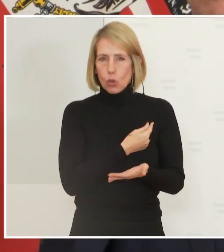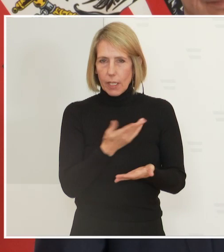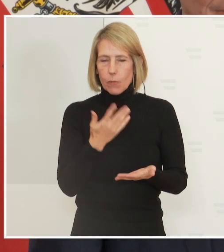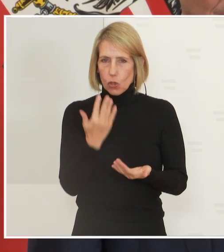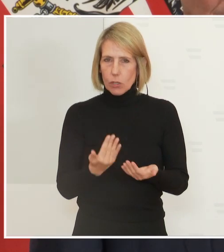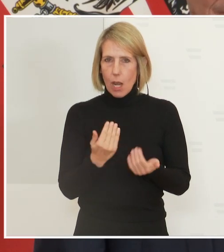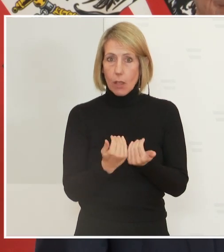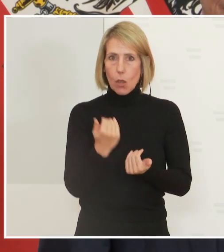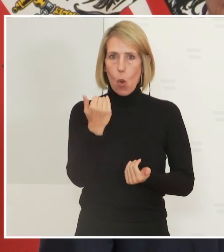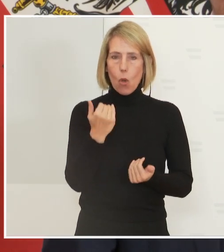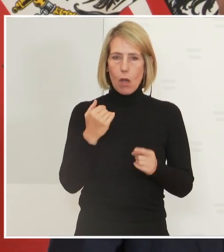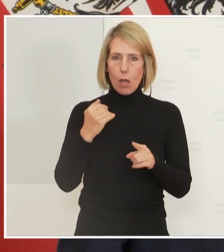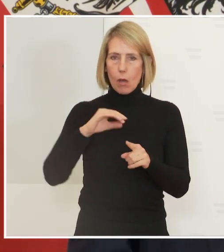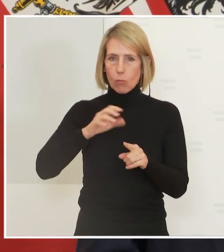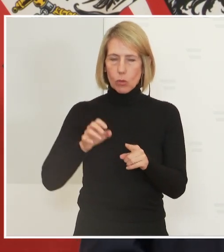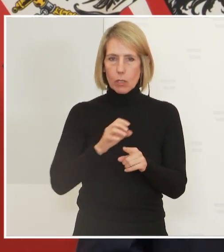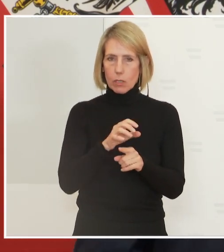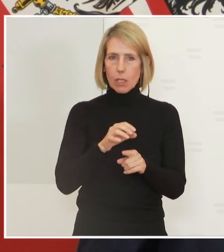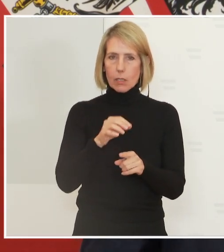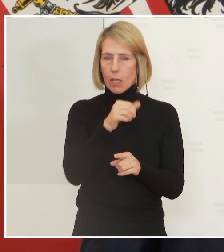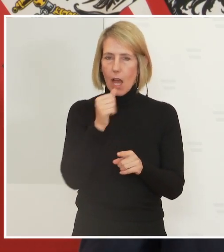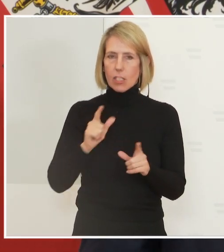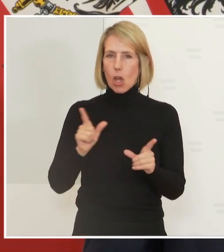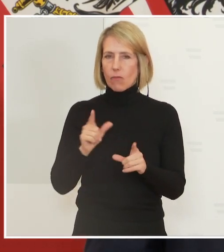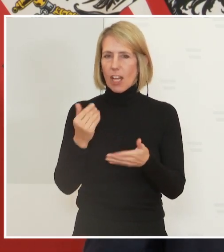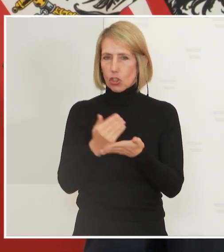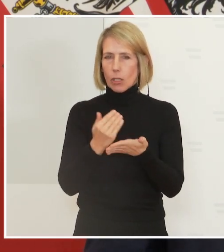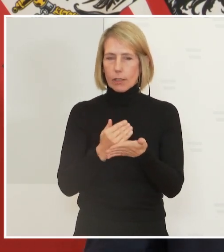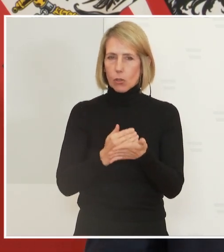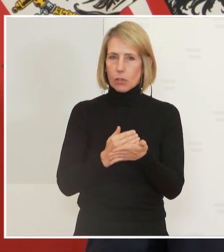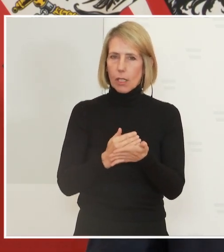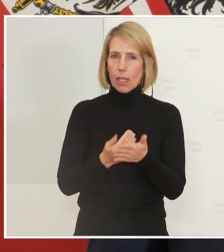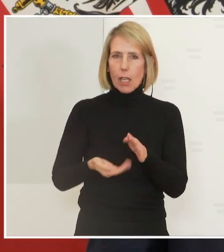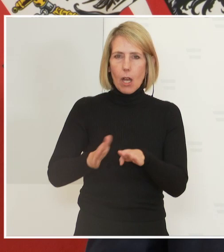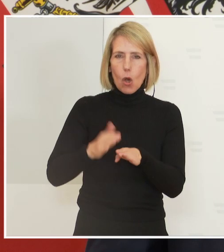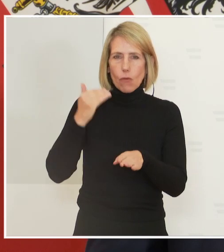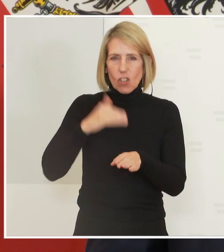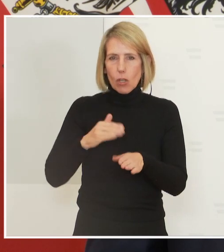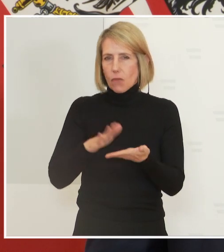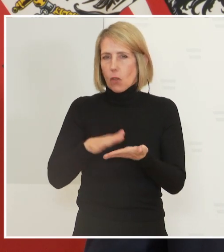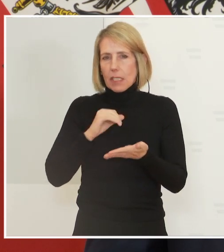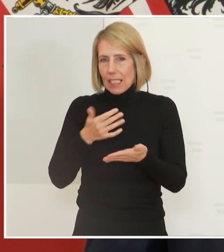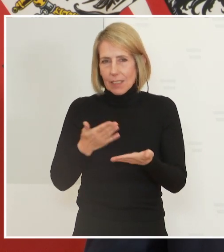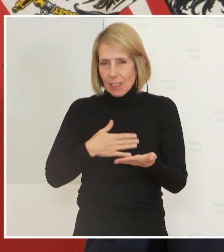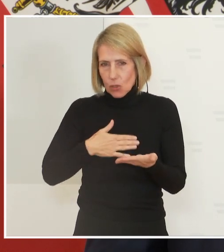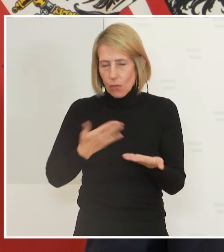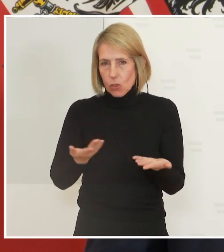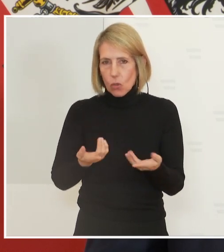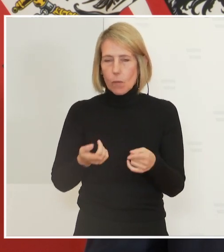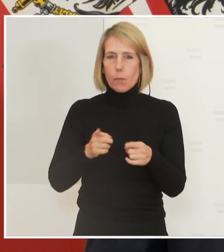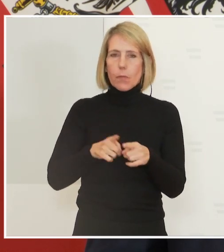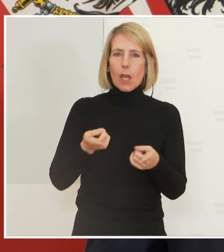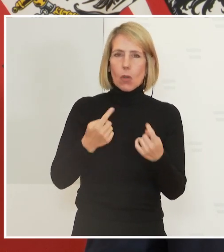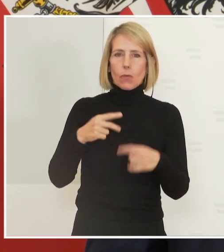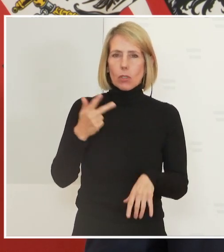gelten für mehr Leute dort ja genau diese Veranstaltungsregeln die Verschärfungen nicht. Und auch von 3G zu 2G,